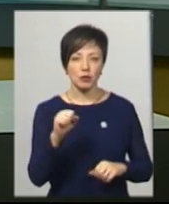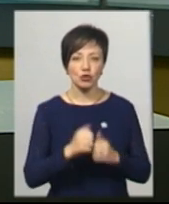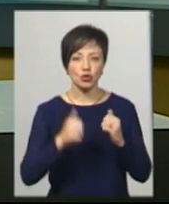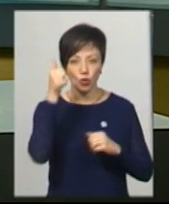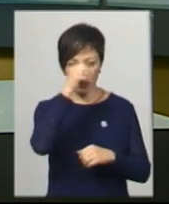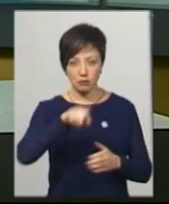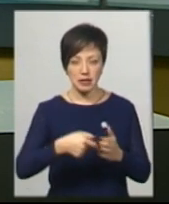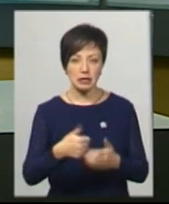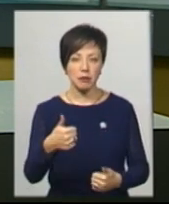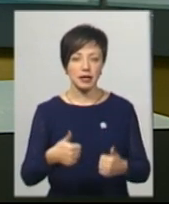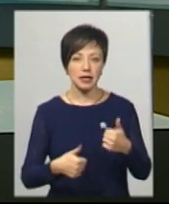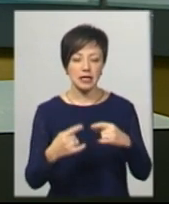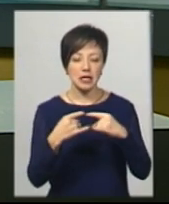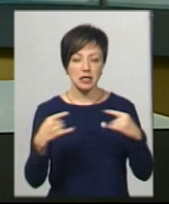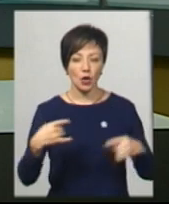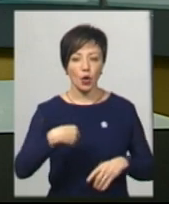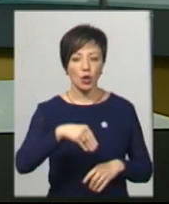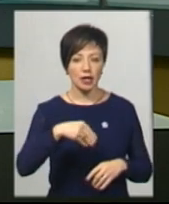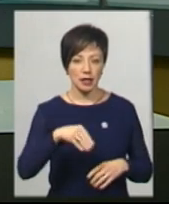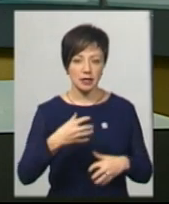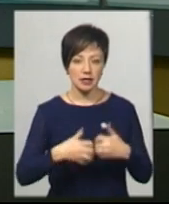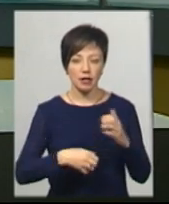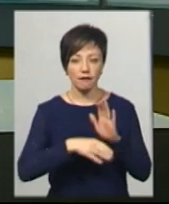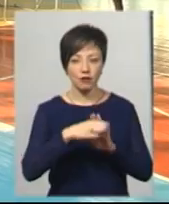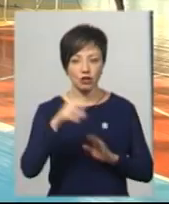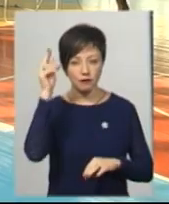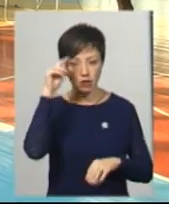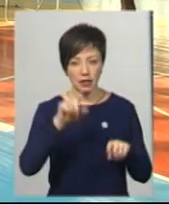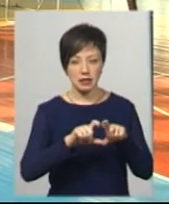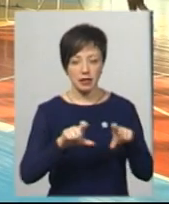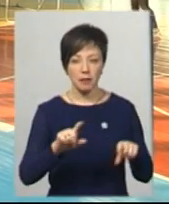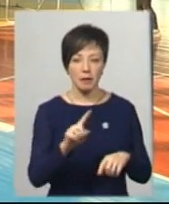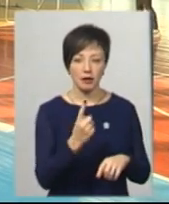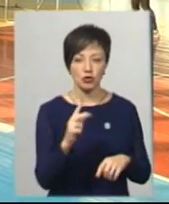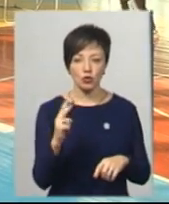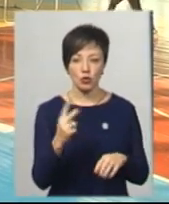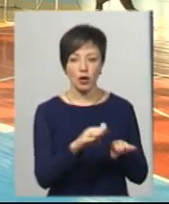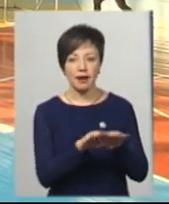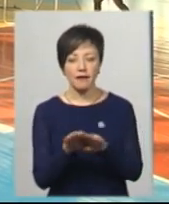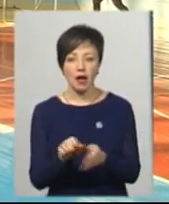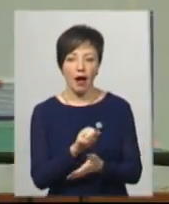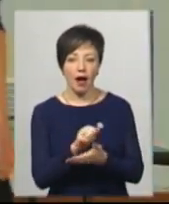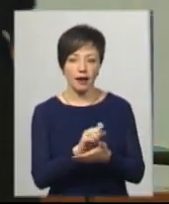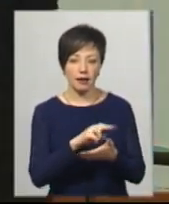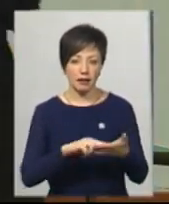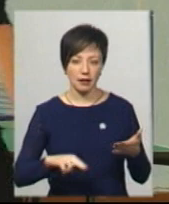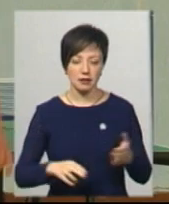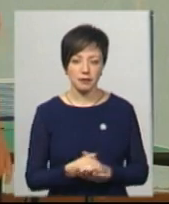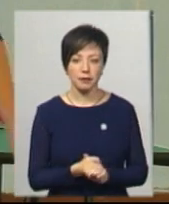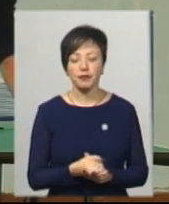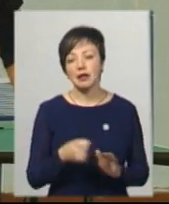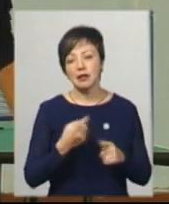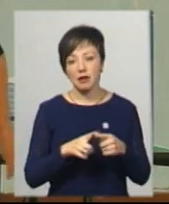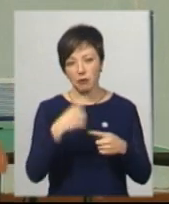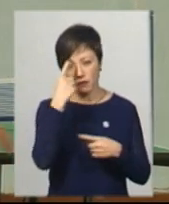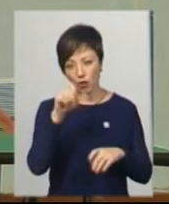щорічній міській спартакеаді з настільного тенісу серед вищих навчальних закладів першого-другого рівнів акредитації. Про це